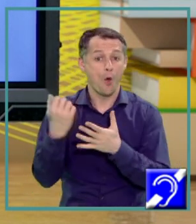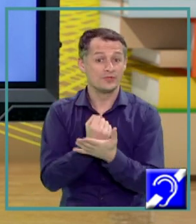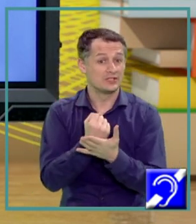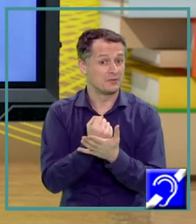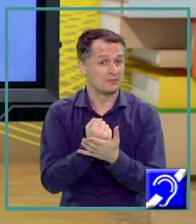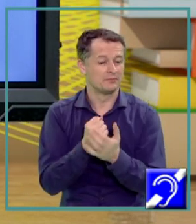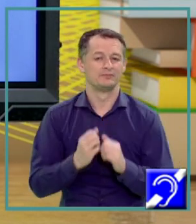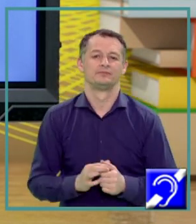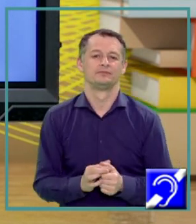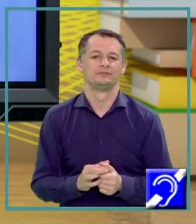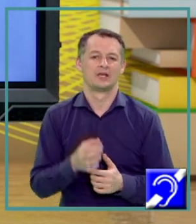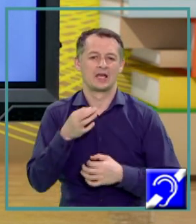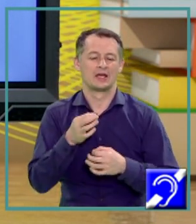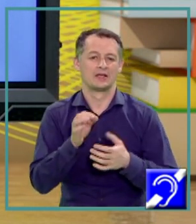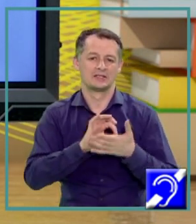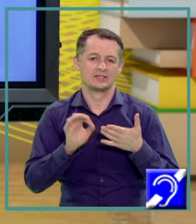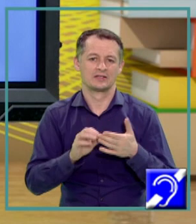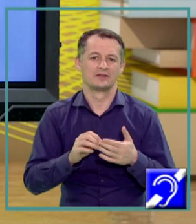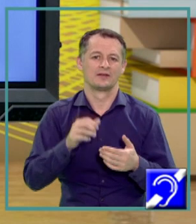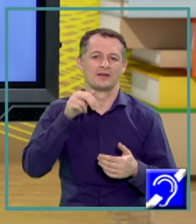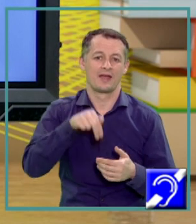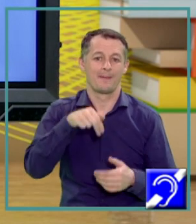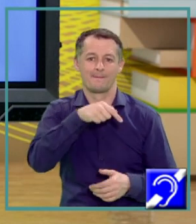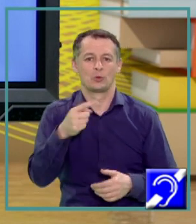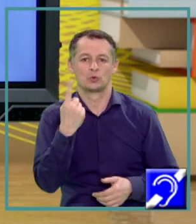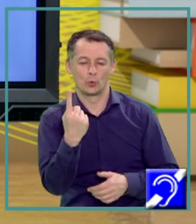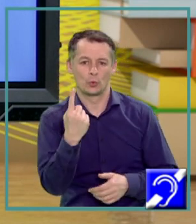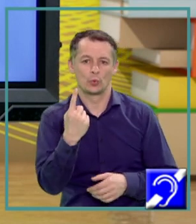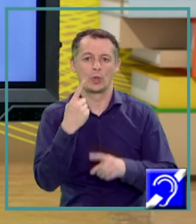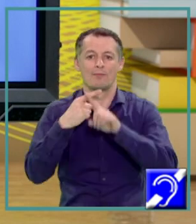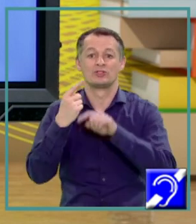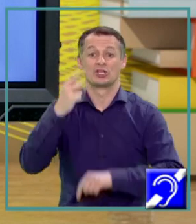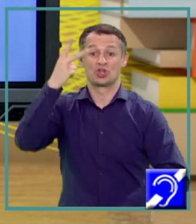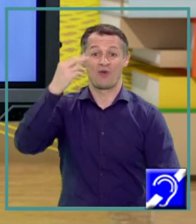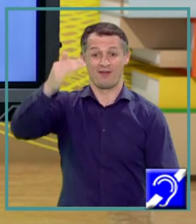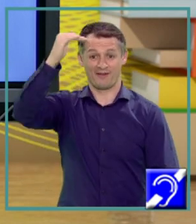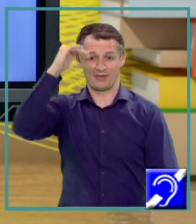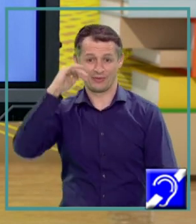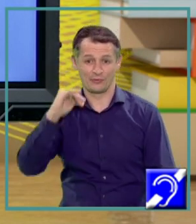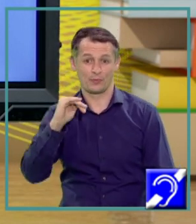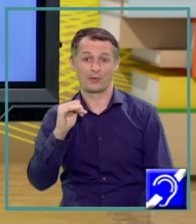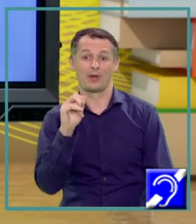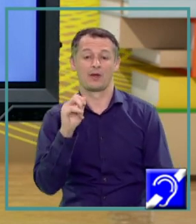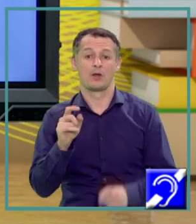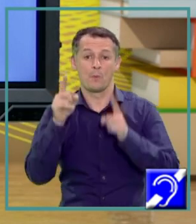Obținem expresia N-1 înmulțit cu 2 supra modul din R